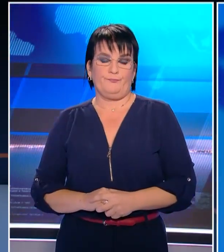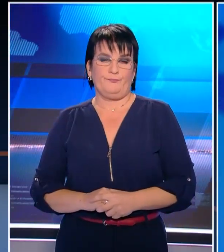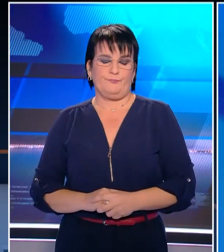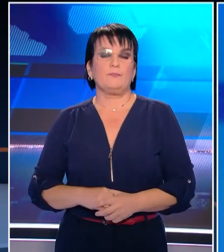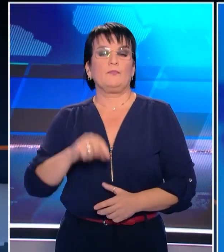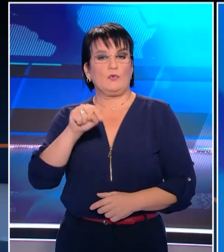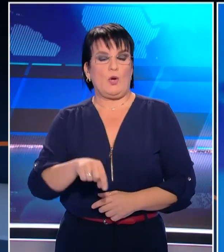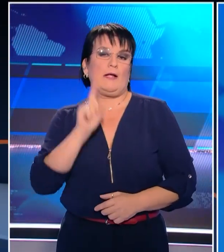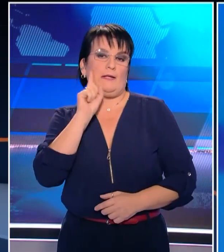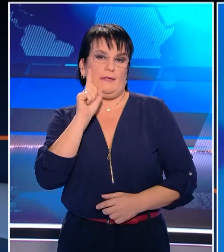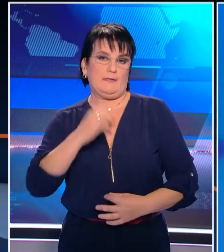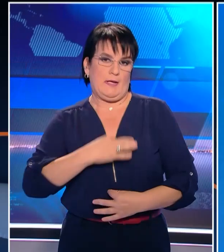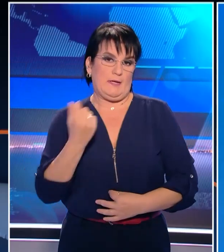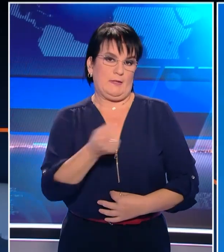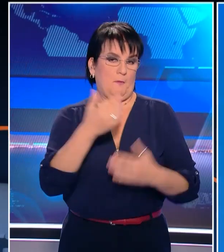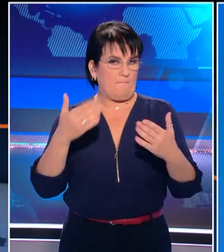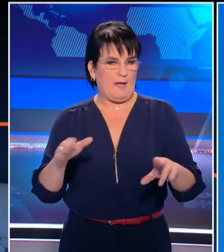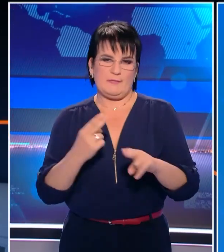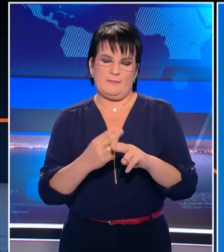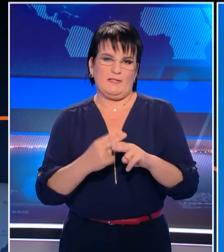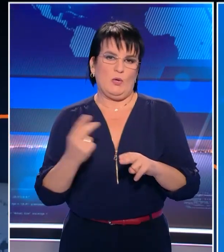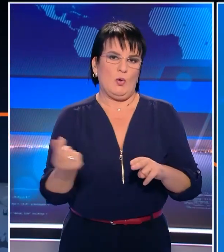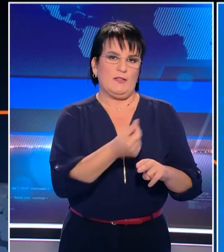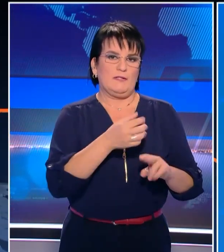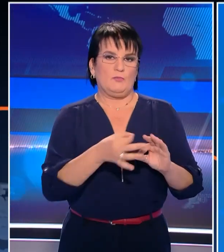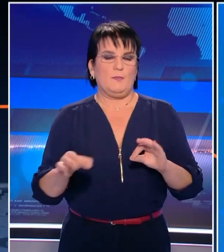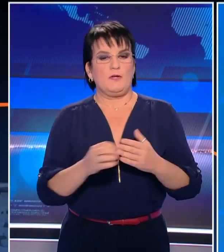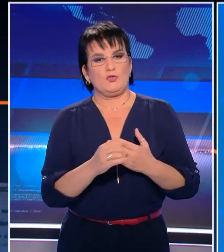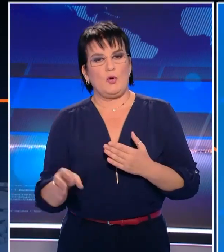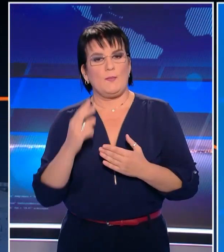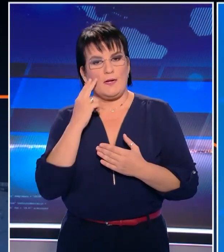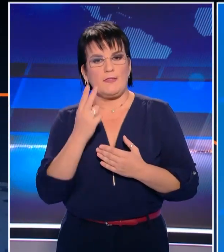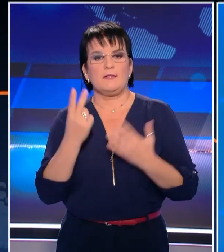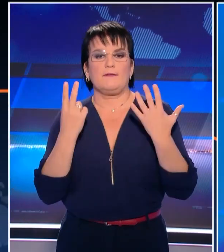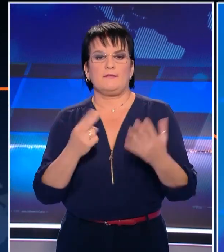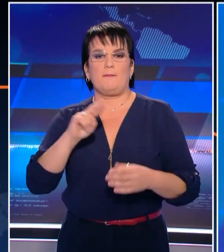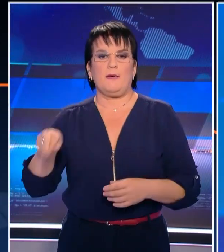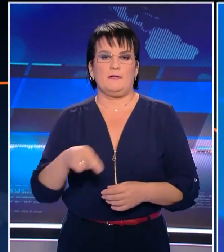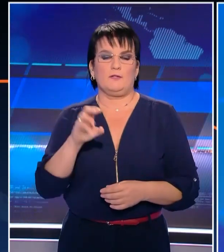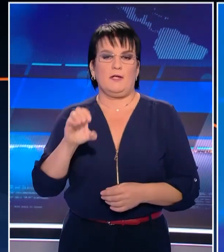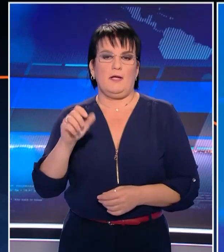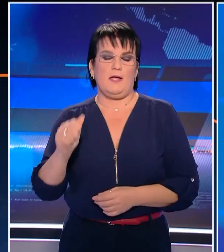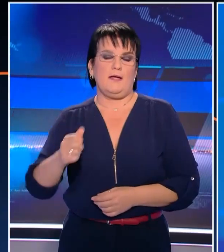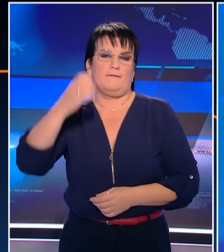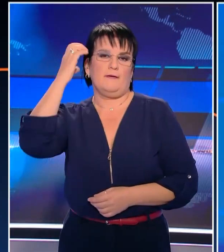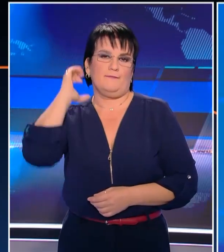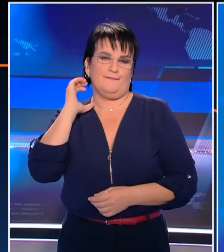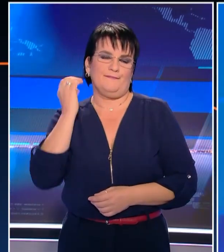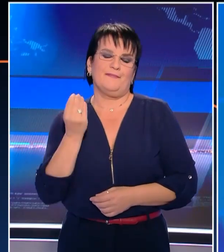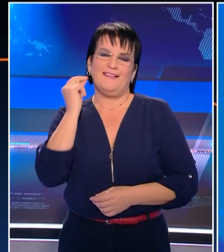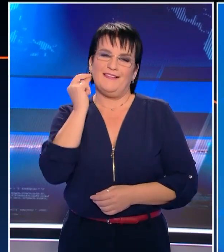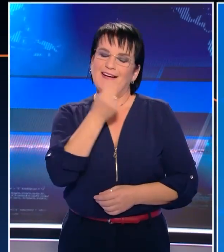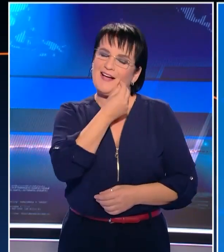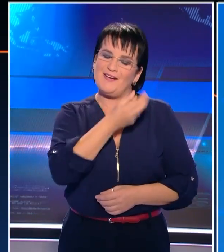Στο σημείο αυτό το δελτίο μας ολοκληρώθηκε. Όλες οι ειδήσεις αναλυτικά στο κεντρικό δελτίο ειδήσων του Open στις 7 παρατέταρτο με την